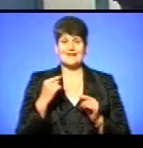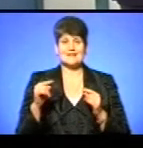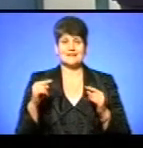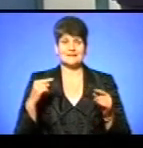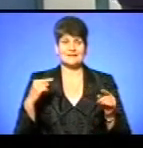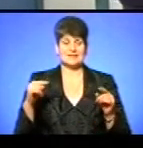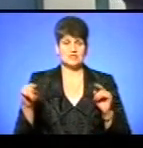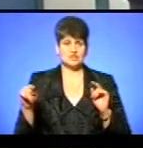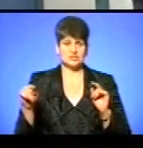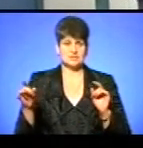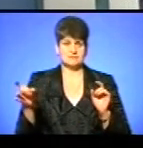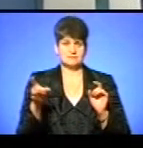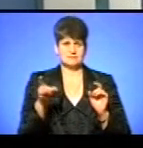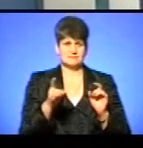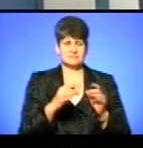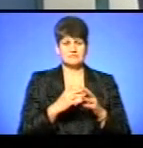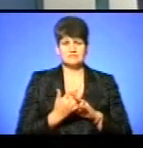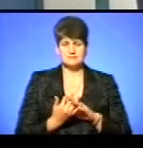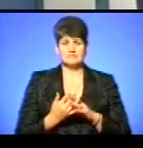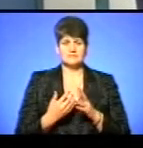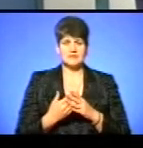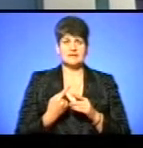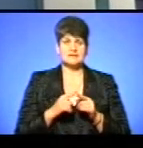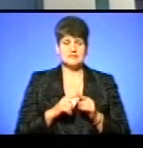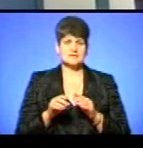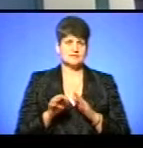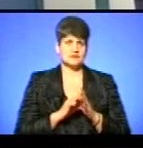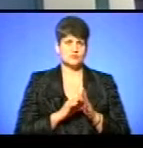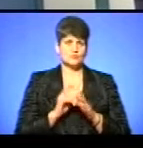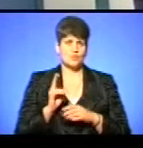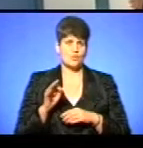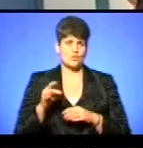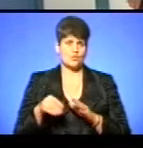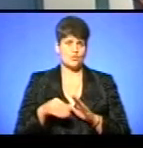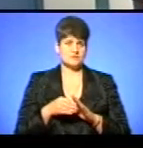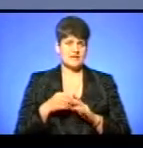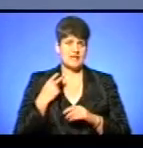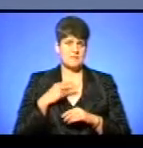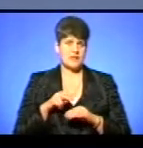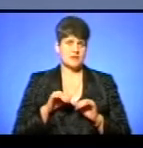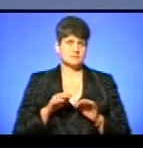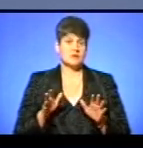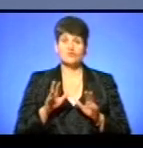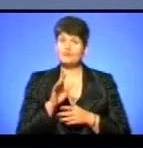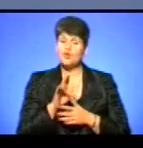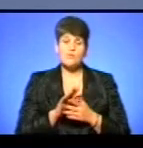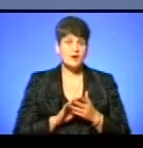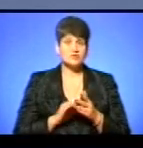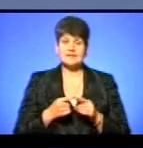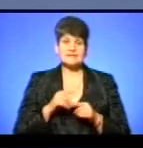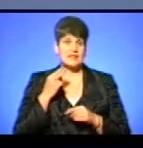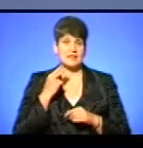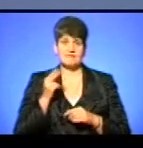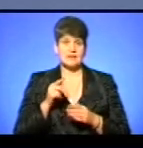адміністративні пункти, це зразу корупція для міської ради і відповідно кримінальна справа. Тому, пробачте, це не вина